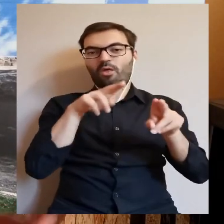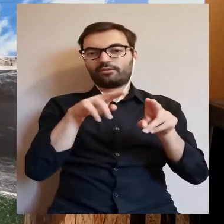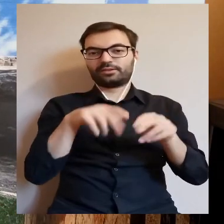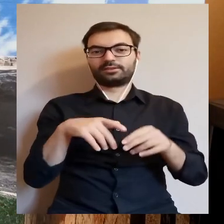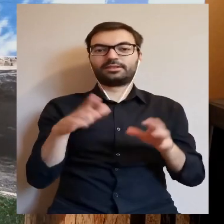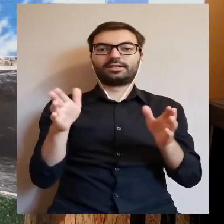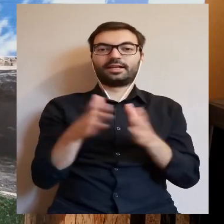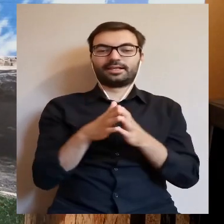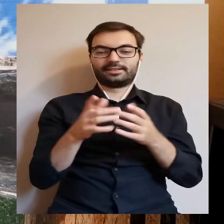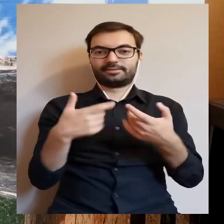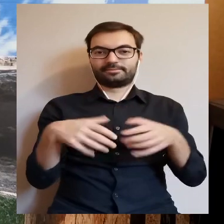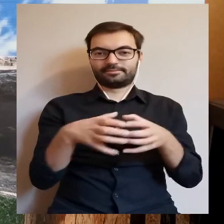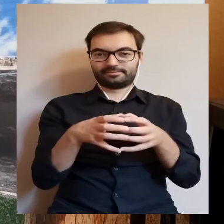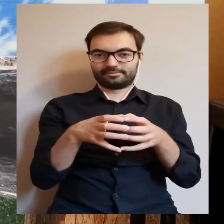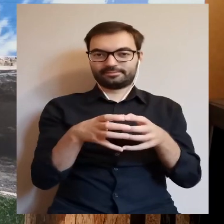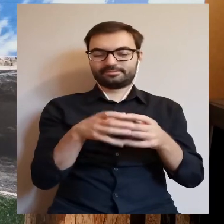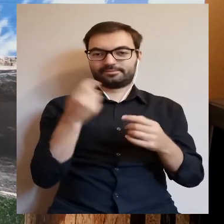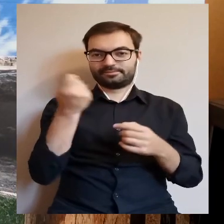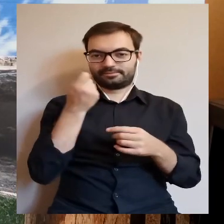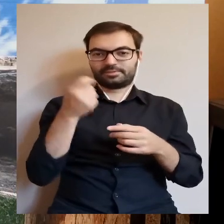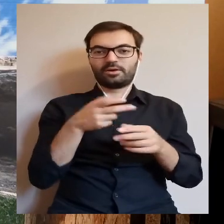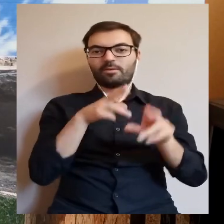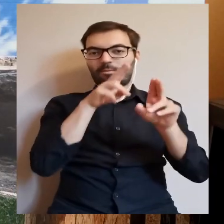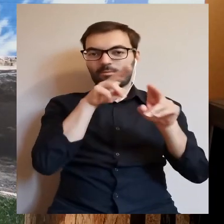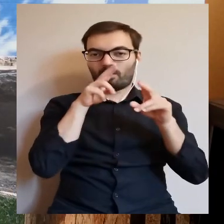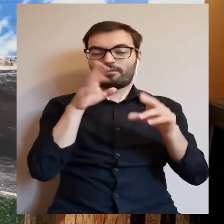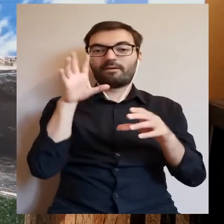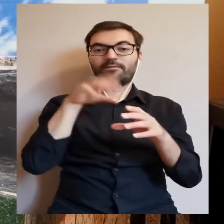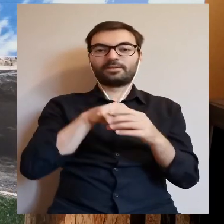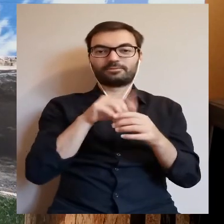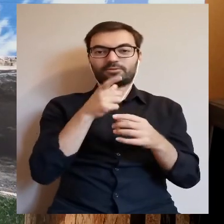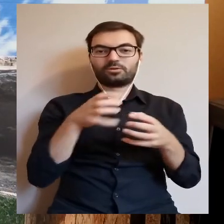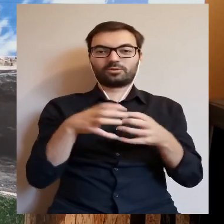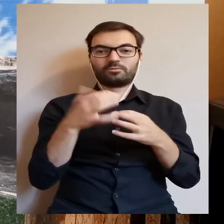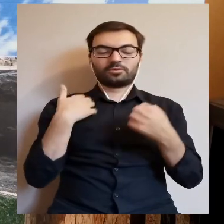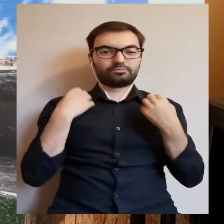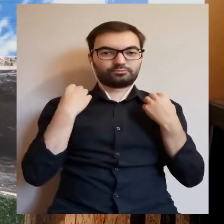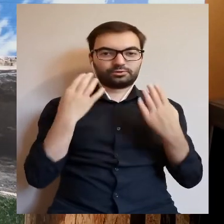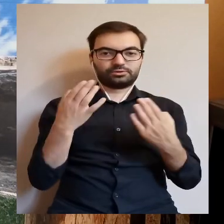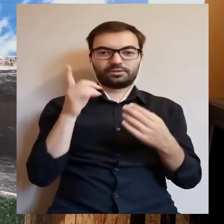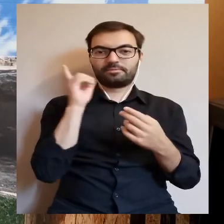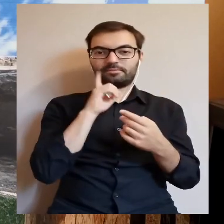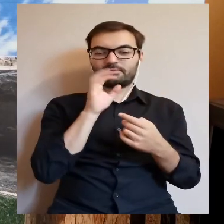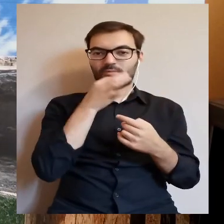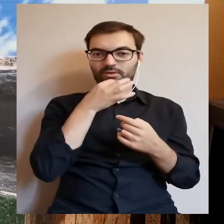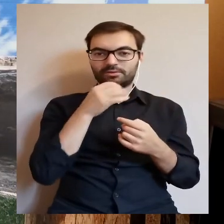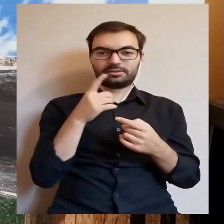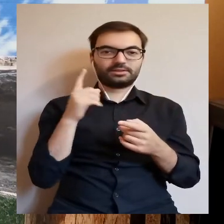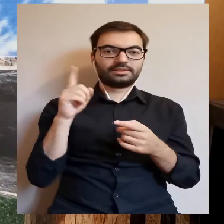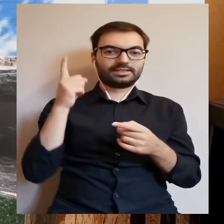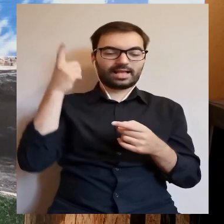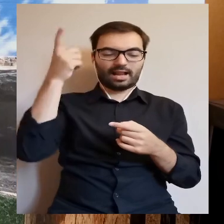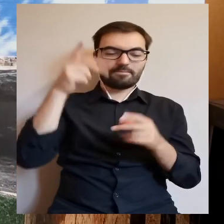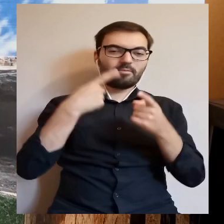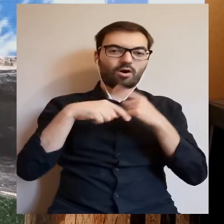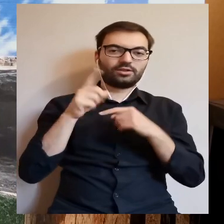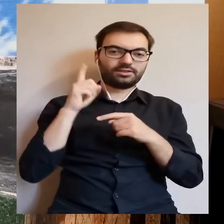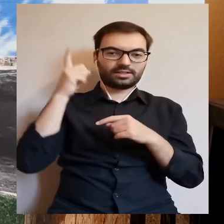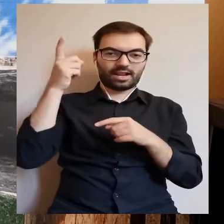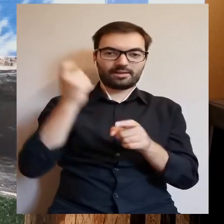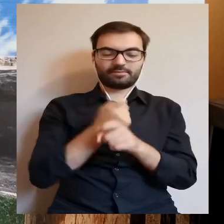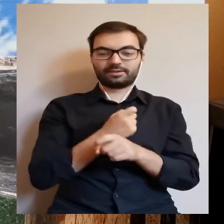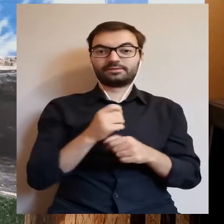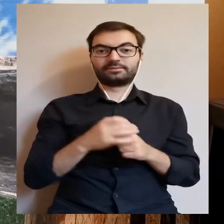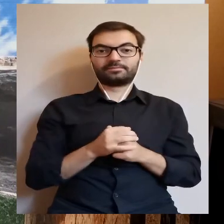I zabierał ze sobą swoją drużynę na polowania, a w tej drużynie był również bardzo przystojny młodzian z odległego kraju, który